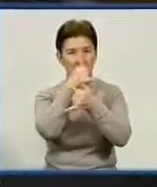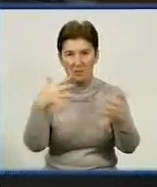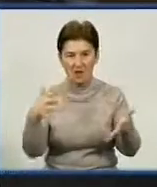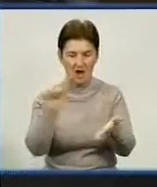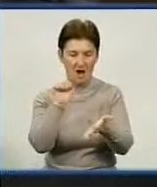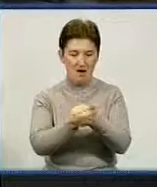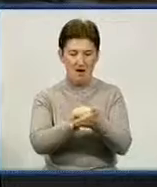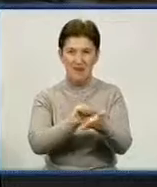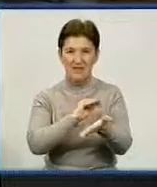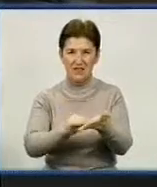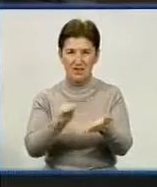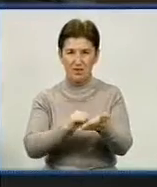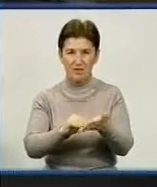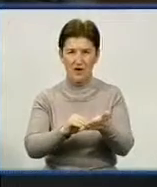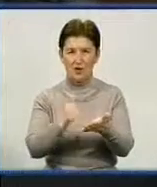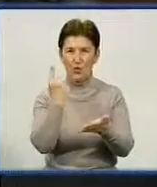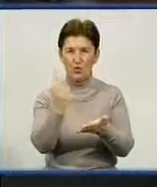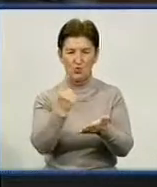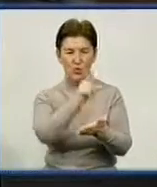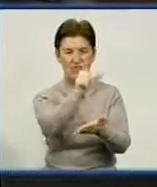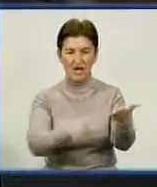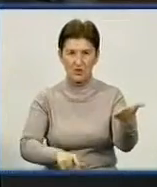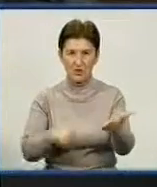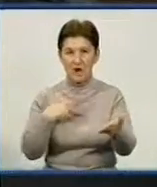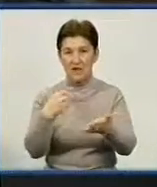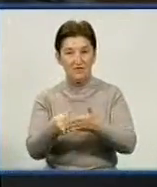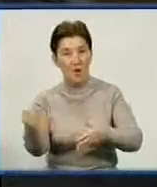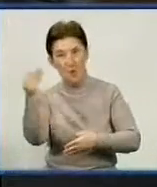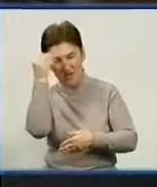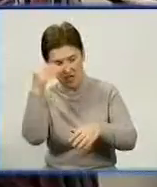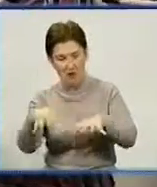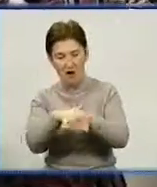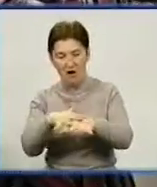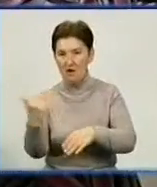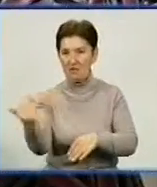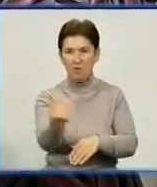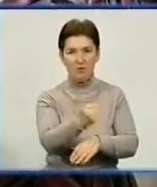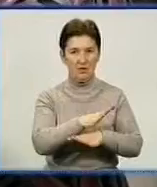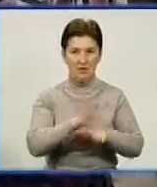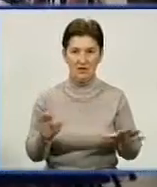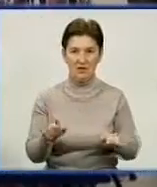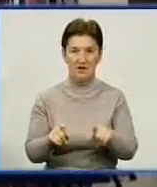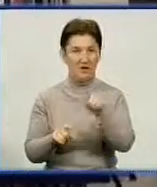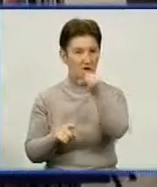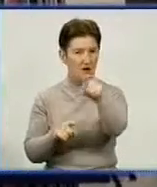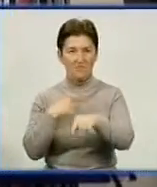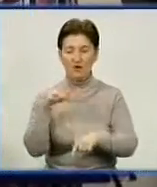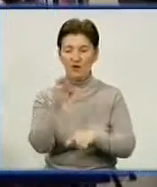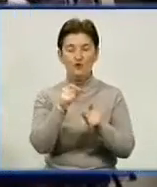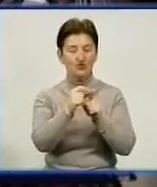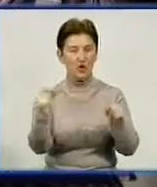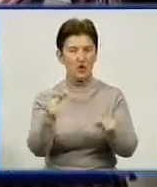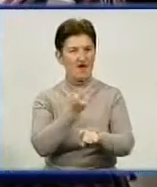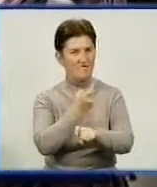жодні статті в вашій газеті, висвати думку громади або його особиста. Микола сказала про слово фашисты, про російський